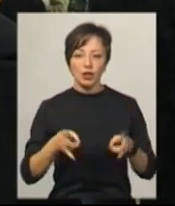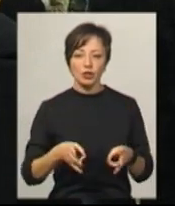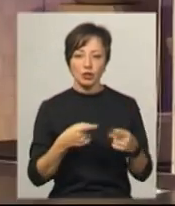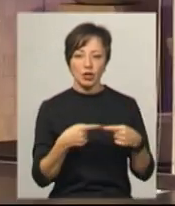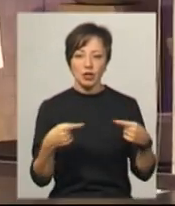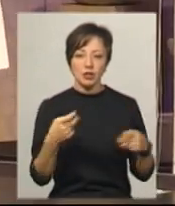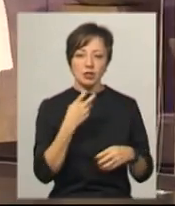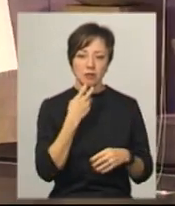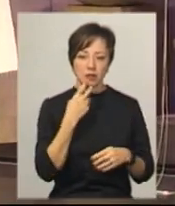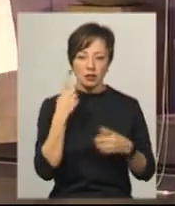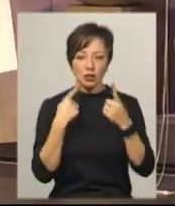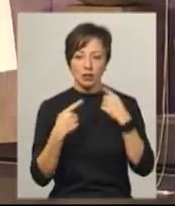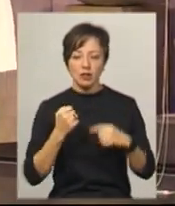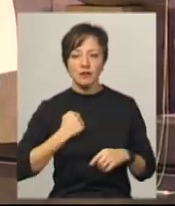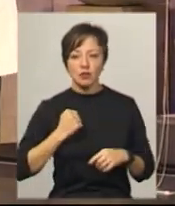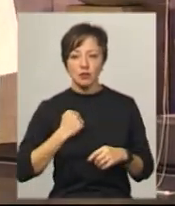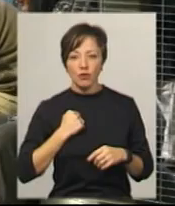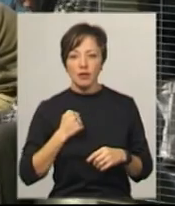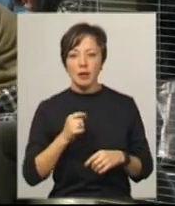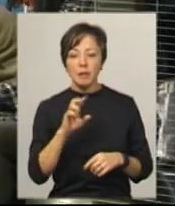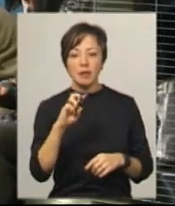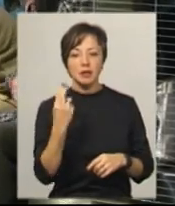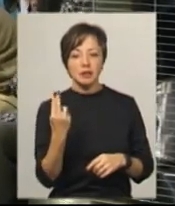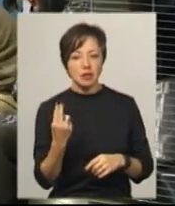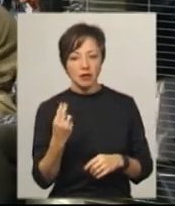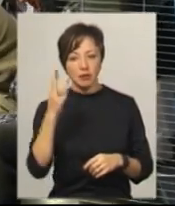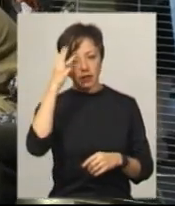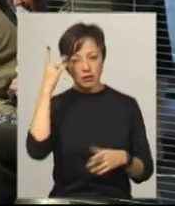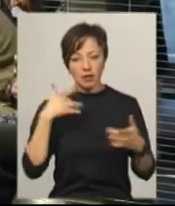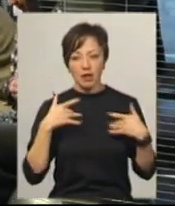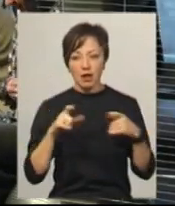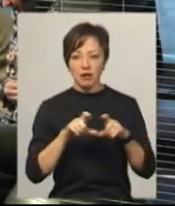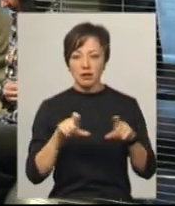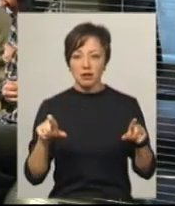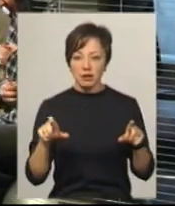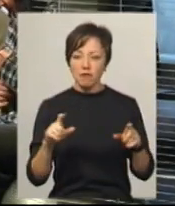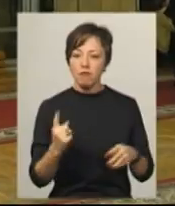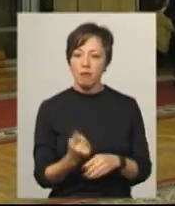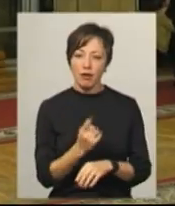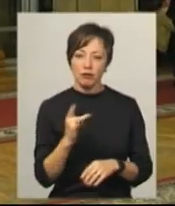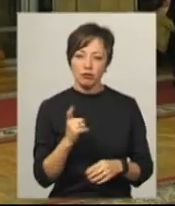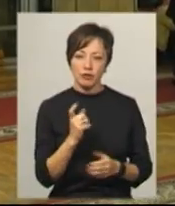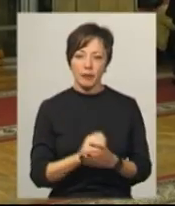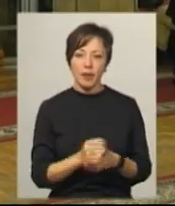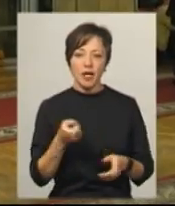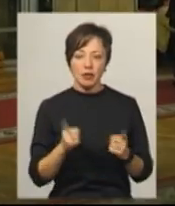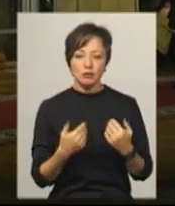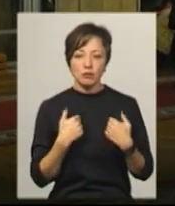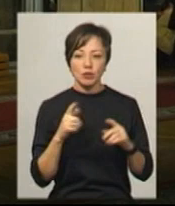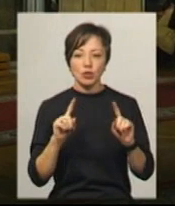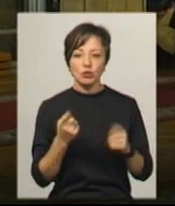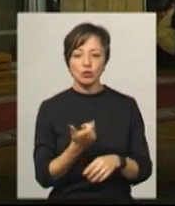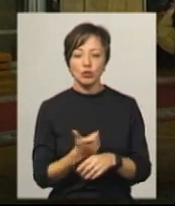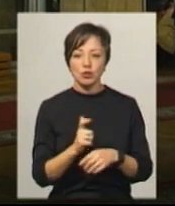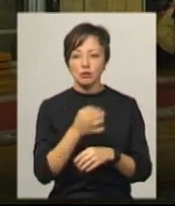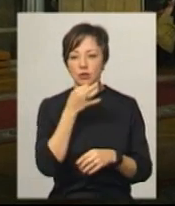сміх. Військовий Сергій Гільчук з Білої церкви у Хмельницькому театрі імені Михайла Старицького вперше. Дійсно мені дуже сподобалося, тому що